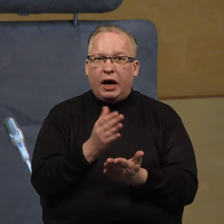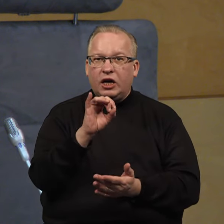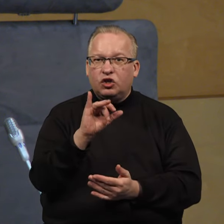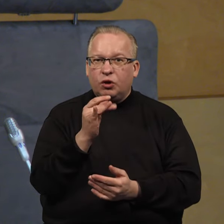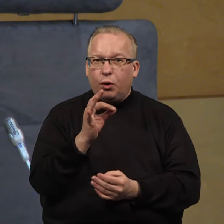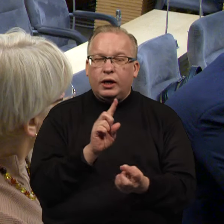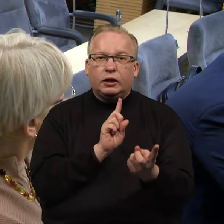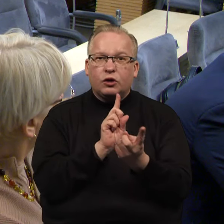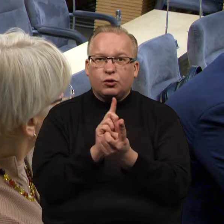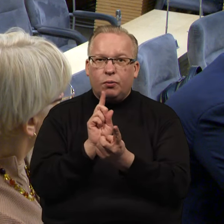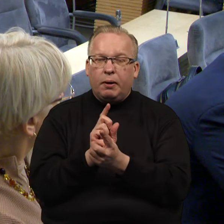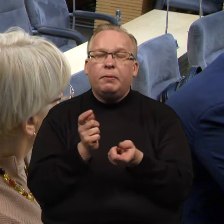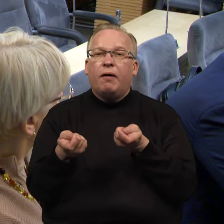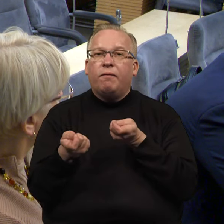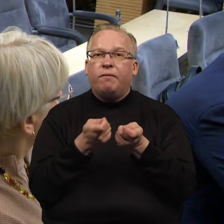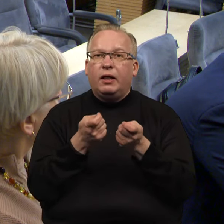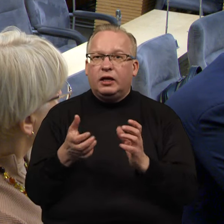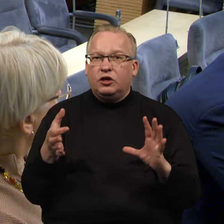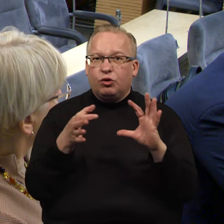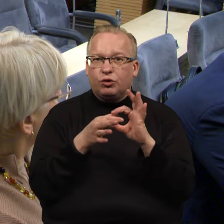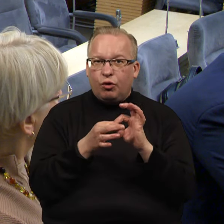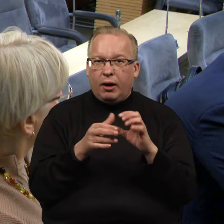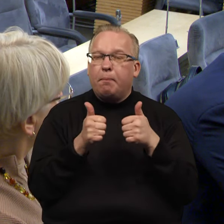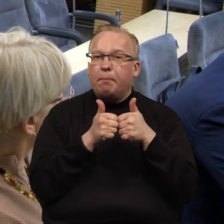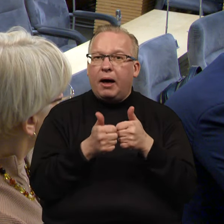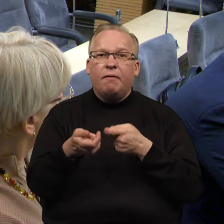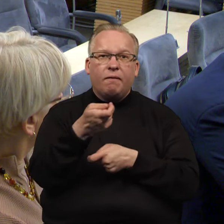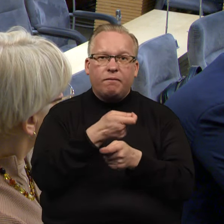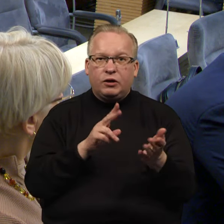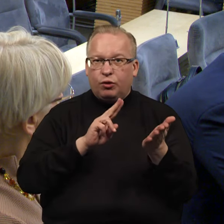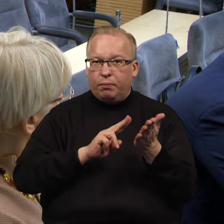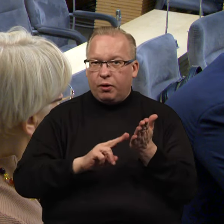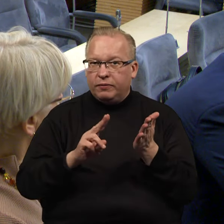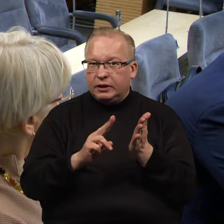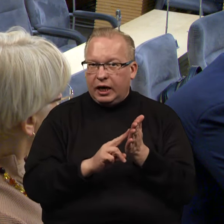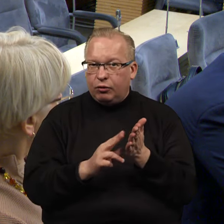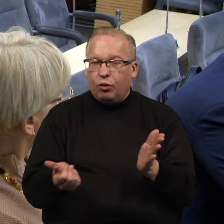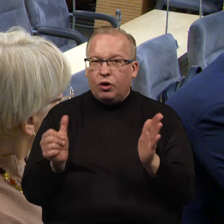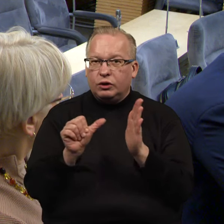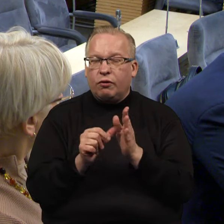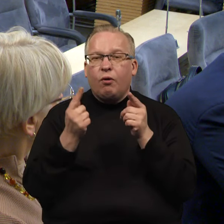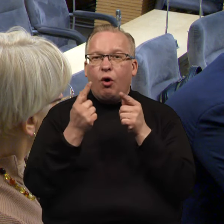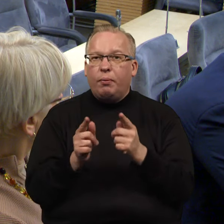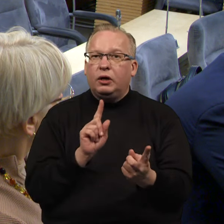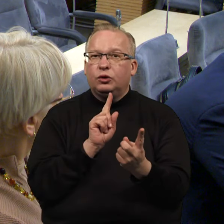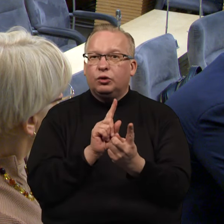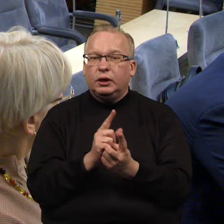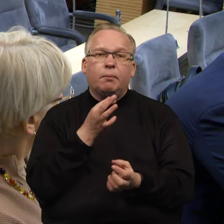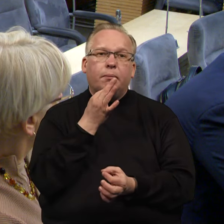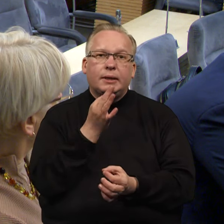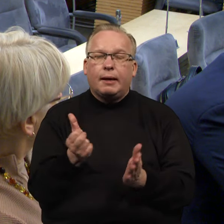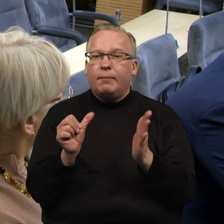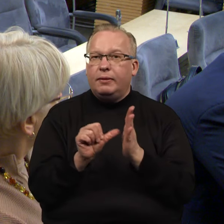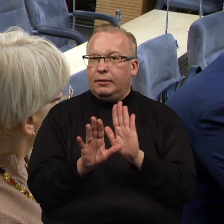Šimonytės susitikimę su valdančiosios koalicijos partneriais, verslo ir profsąjungų atstovais. Opozicija susitikimę pareiškė